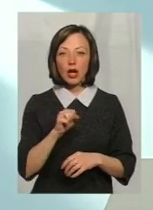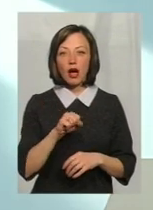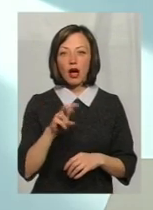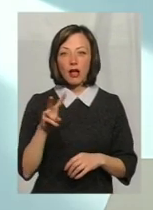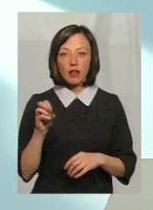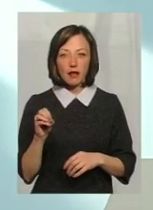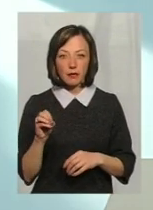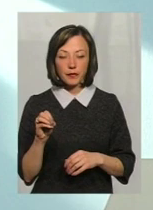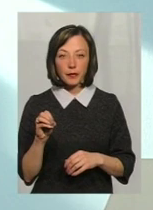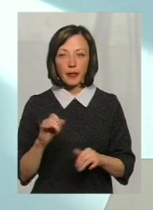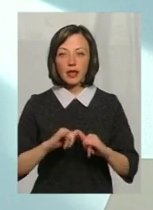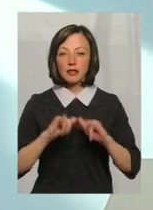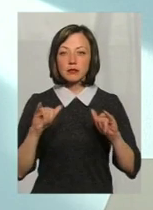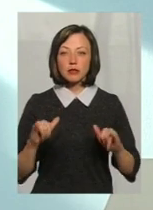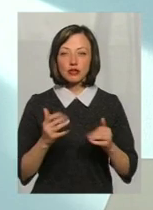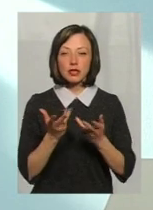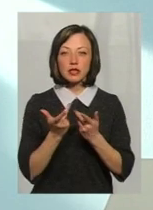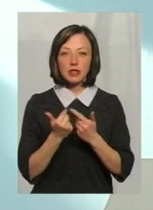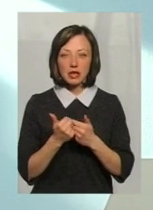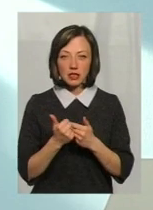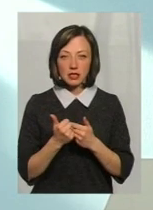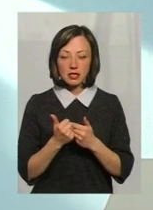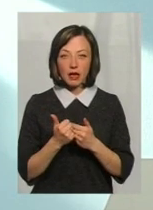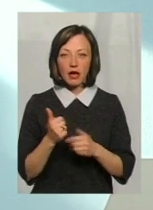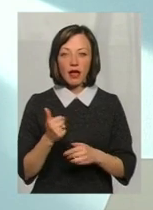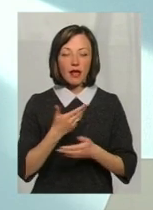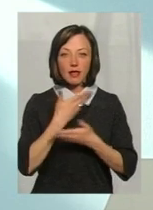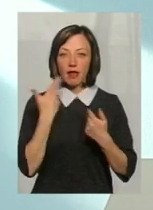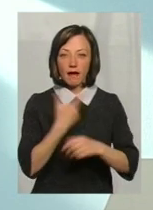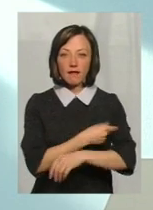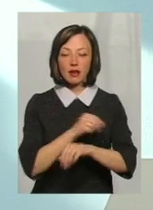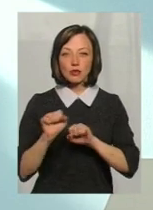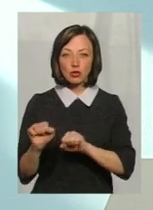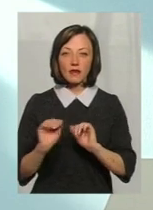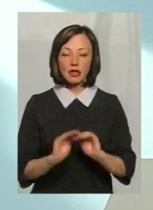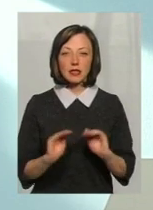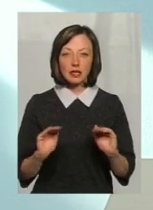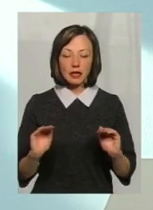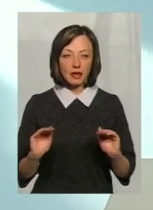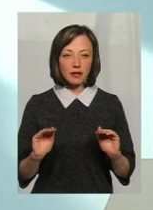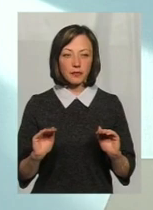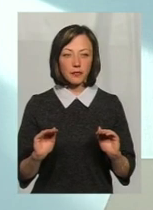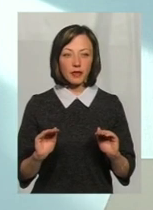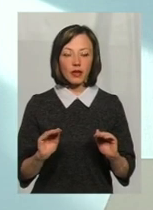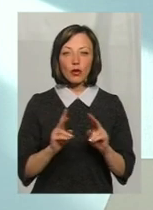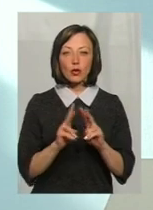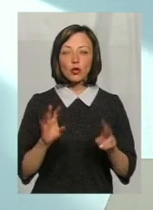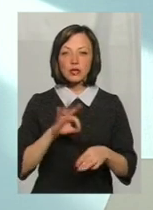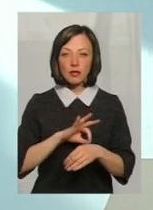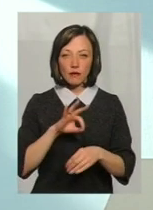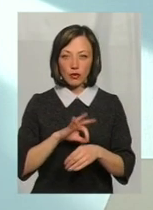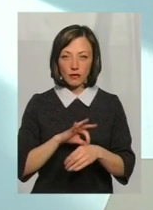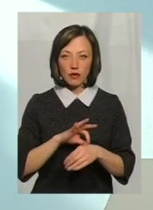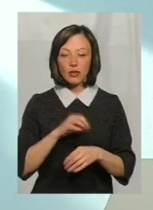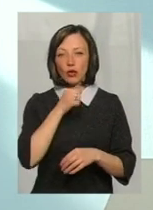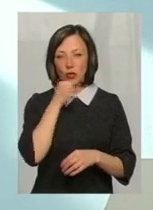збільшилась кількість невакцинованих, тобто нещеплених дітей, захворівших, ні дітей